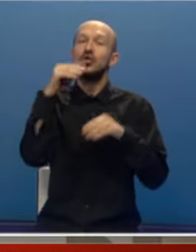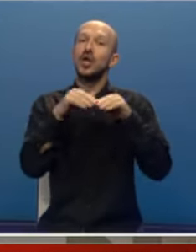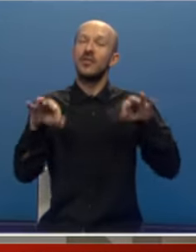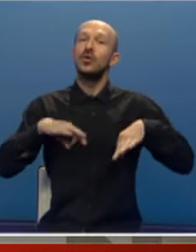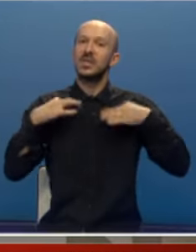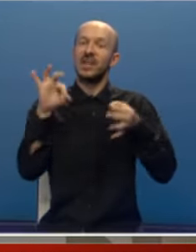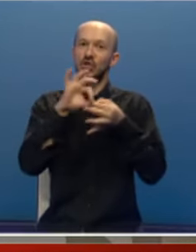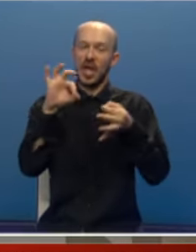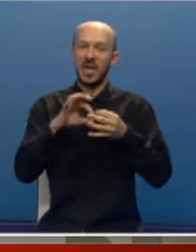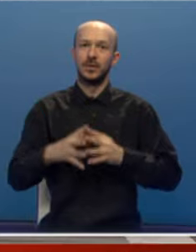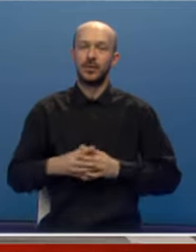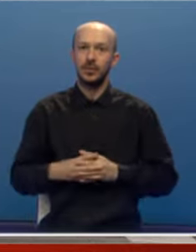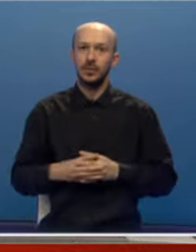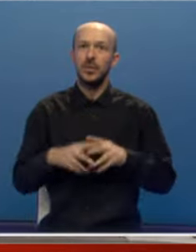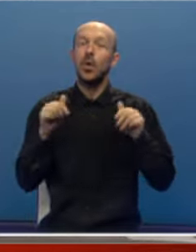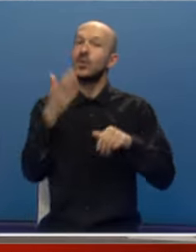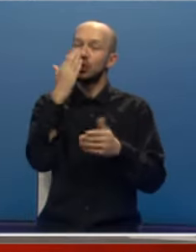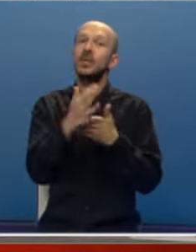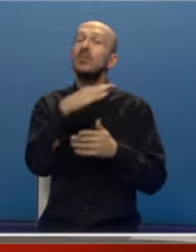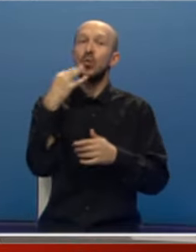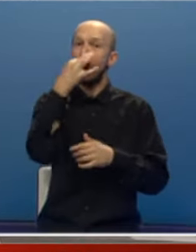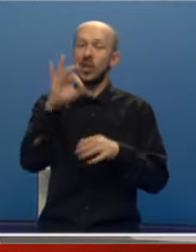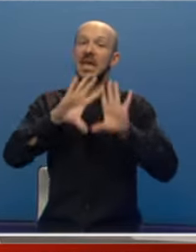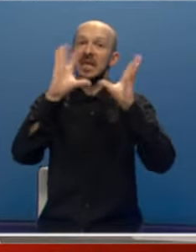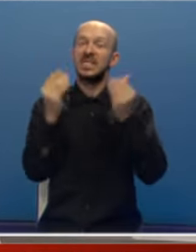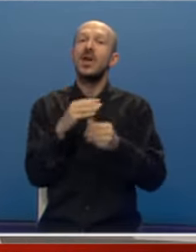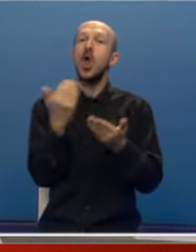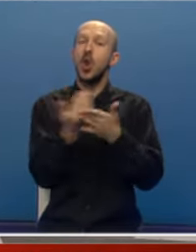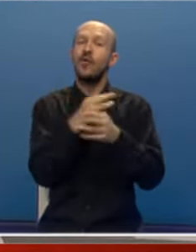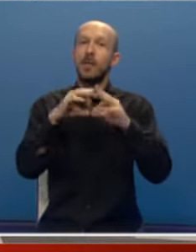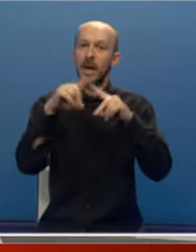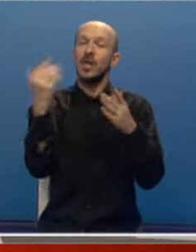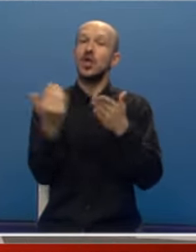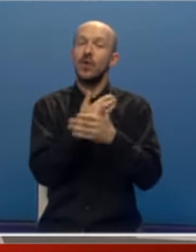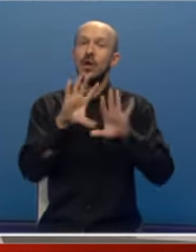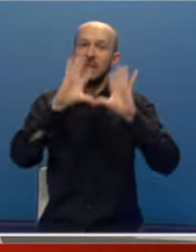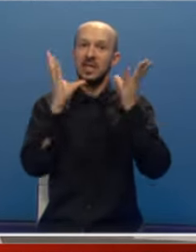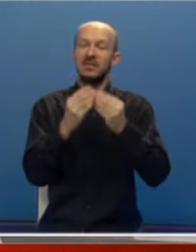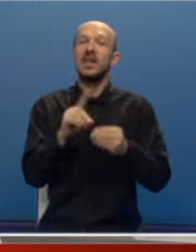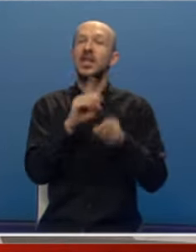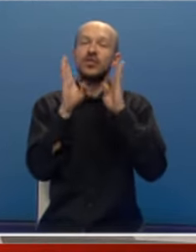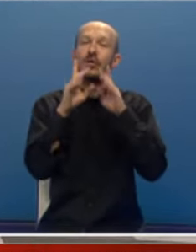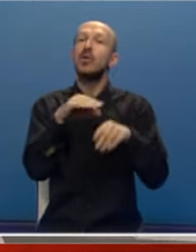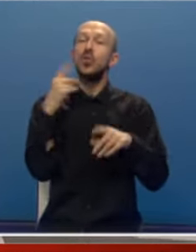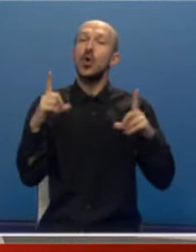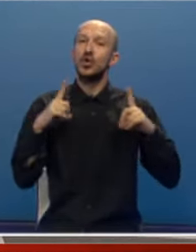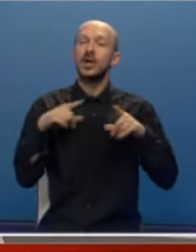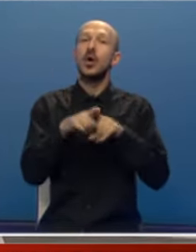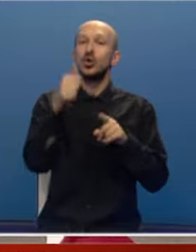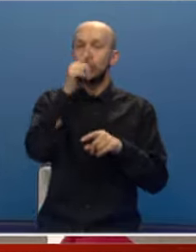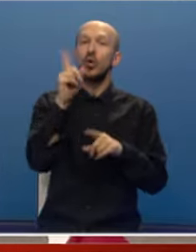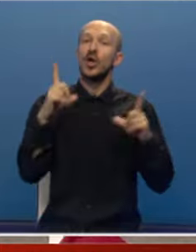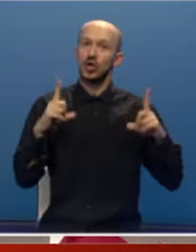nivo zdravstvene zaštite. Ovo će biti puno bolje. Sve je novo i aparati su novi i sve i neće od vjerovatno puno čekati kao što smo gore